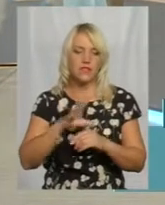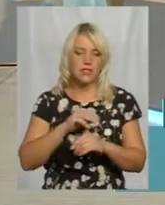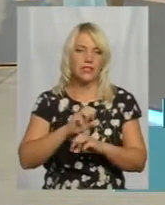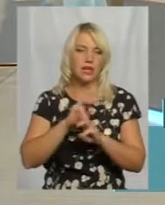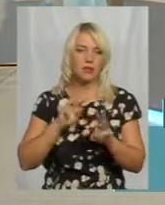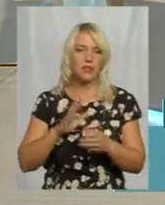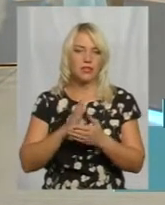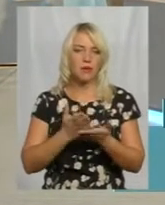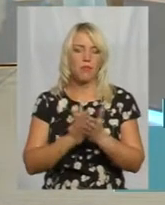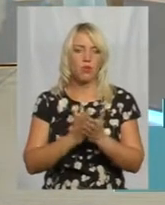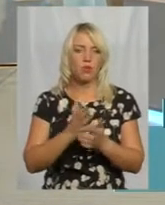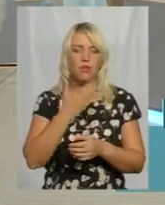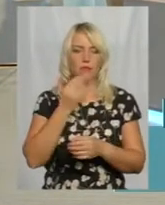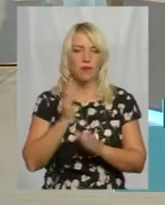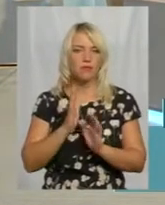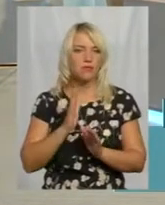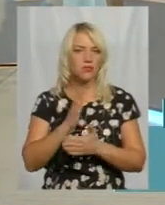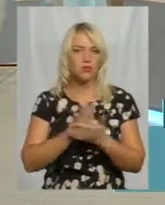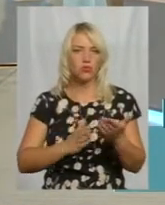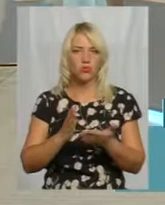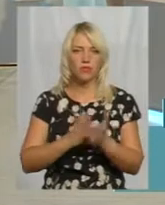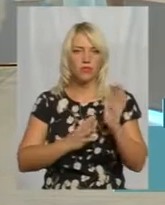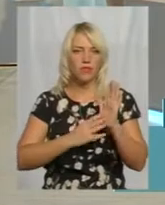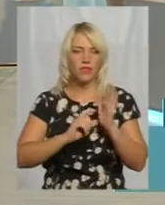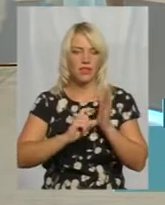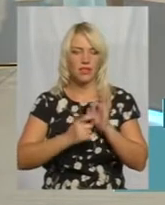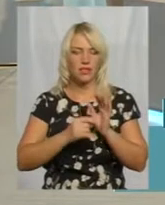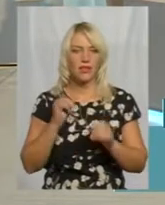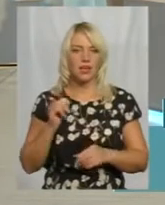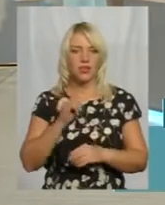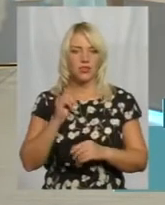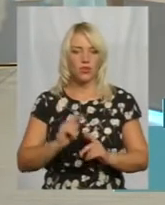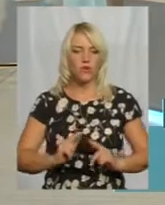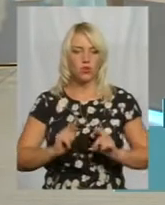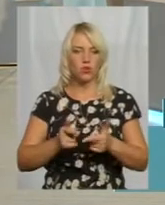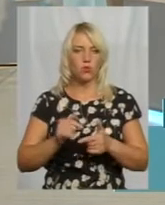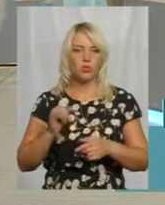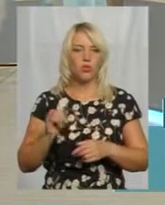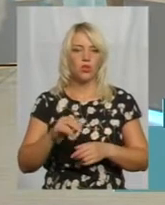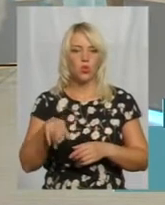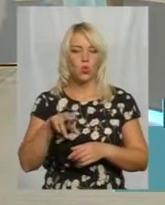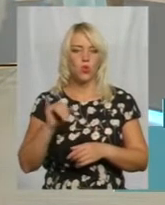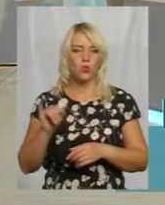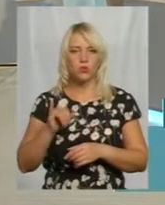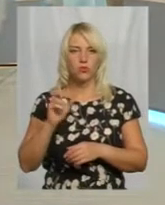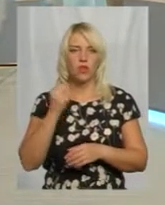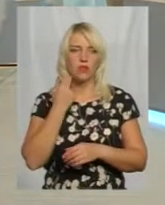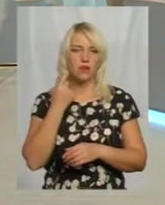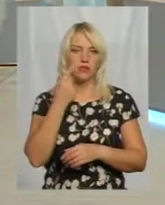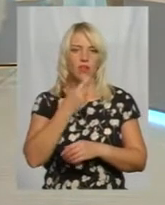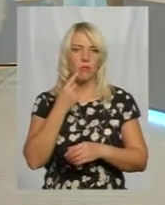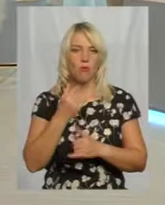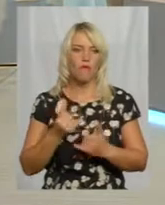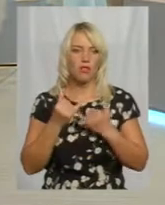Немає тільки підручників зовсім для п'ятого класу історії, вступу до історії і англійської мови для